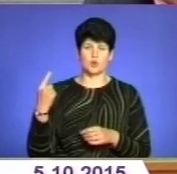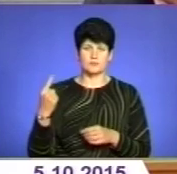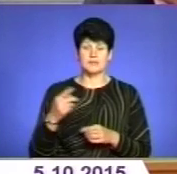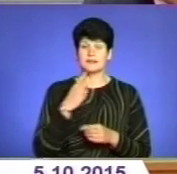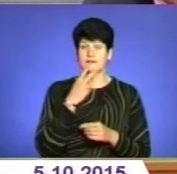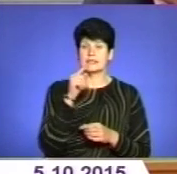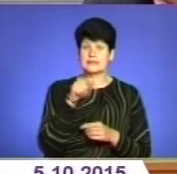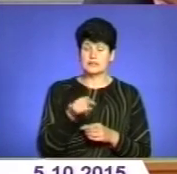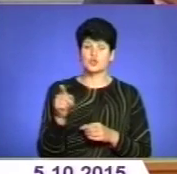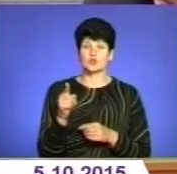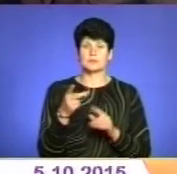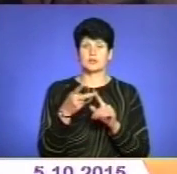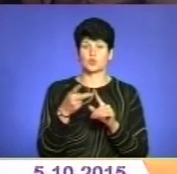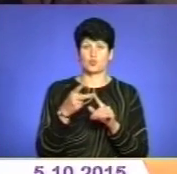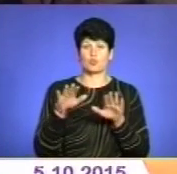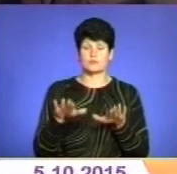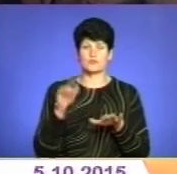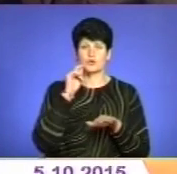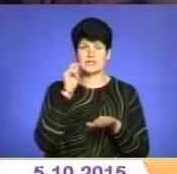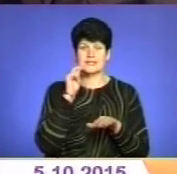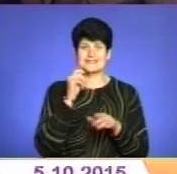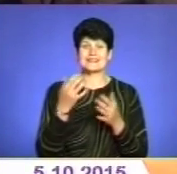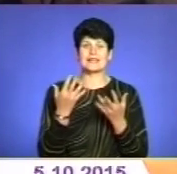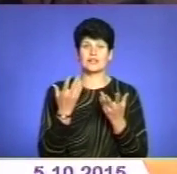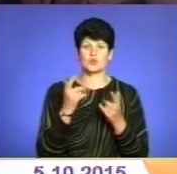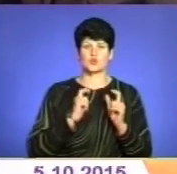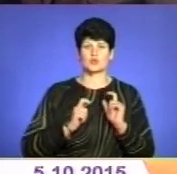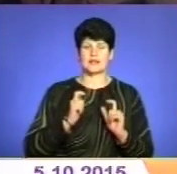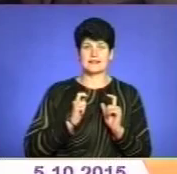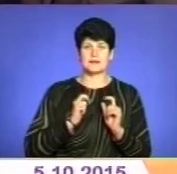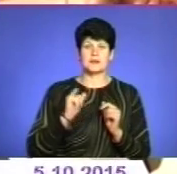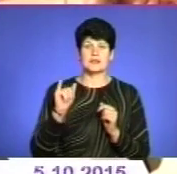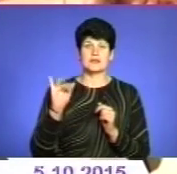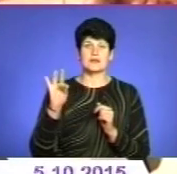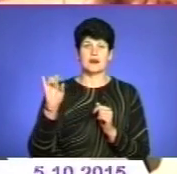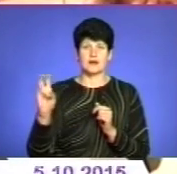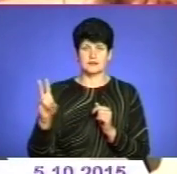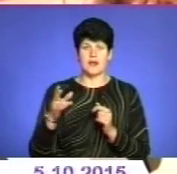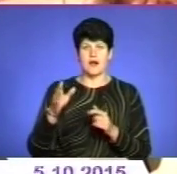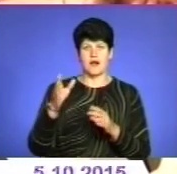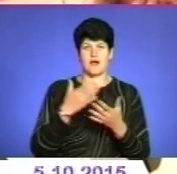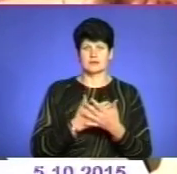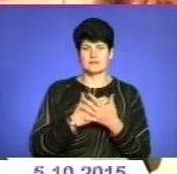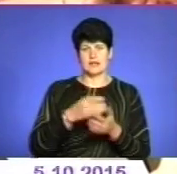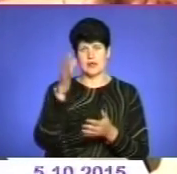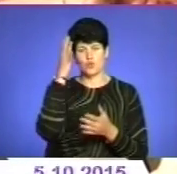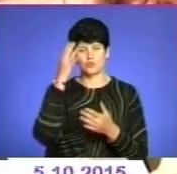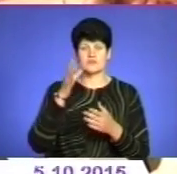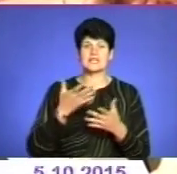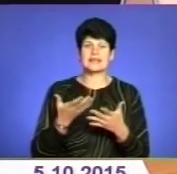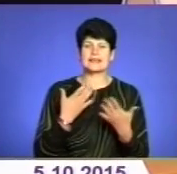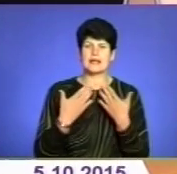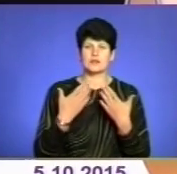на те, що Тернопіль на другому місці в Україні за кількістю студентства, іранська сторона спрямована на активний науково-освітній діалог. На форумі